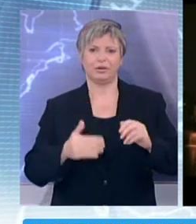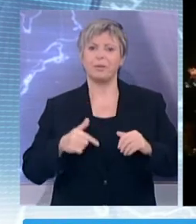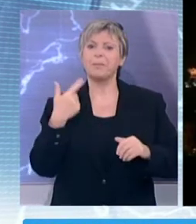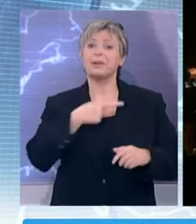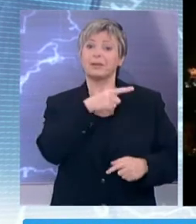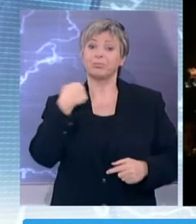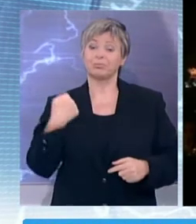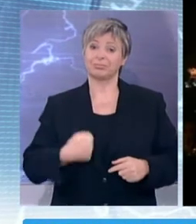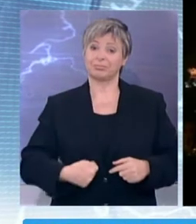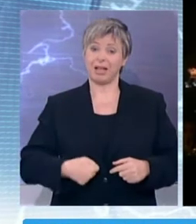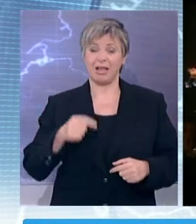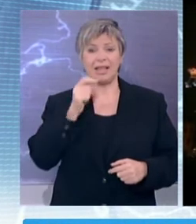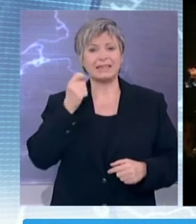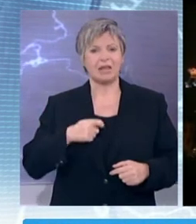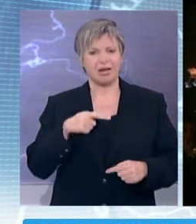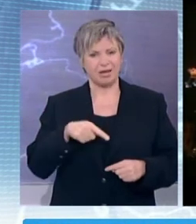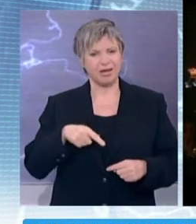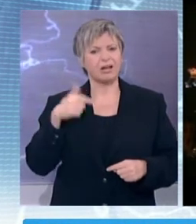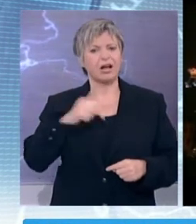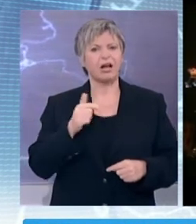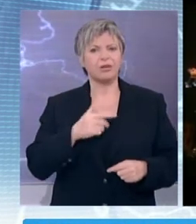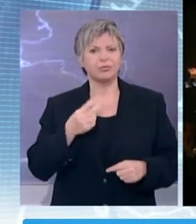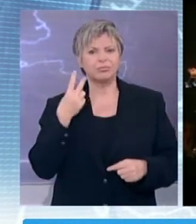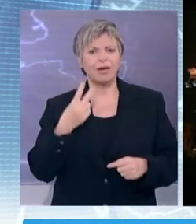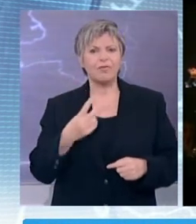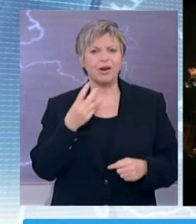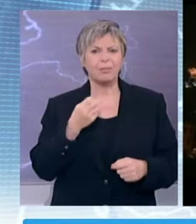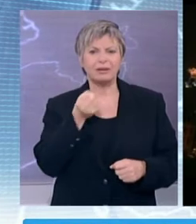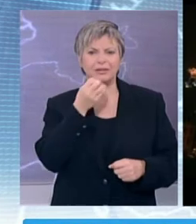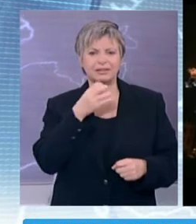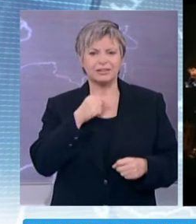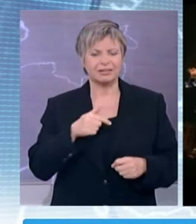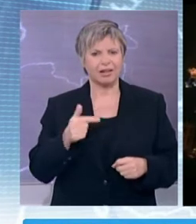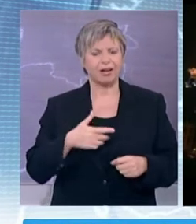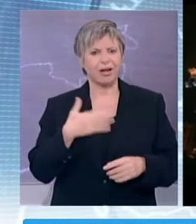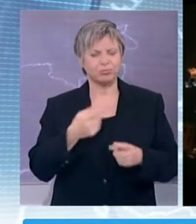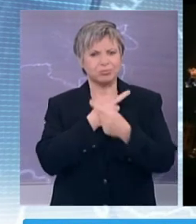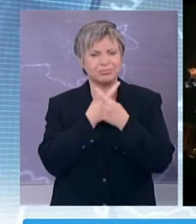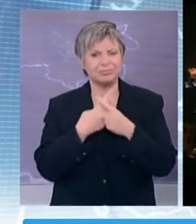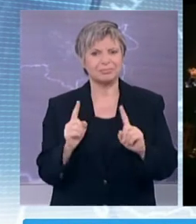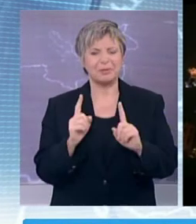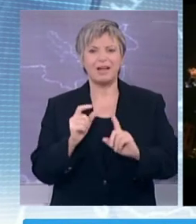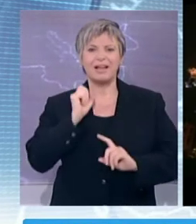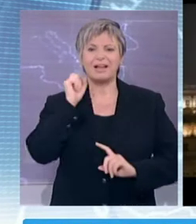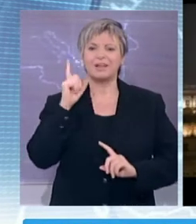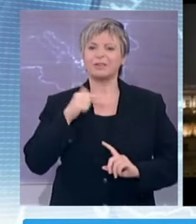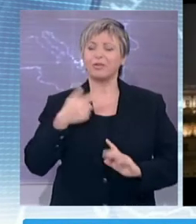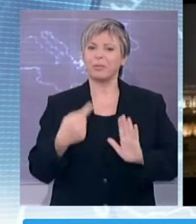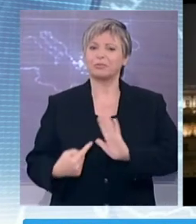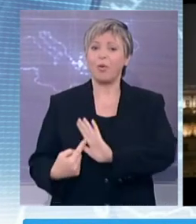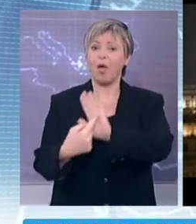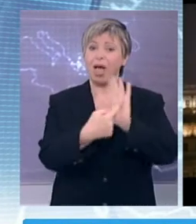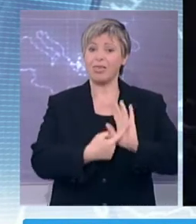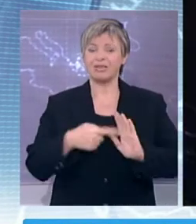Μεγκαλικών, ξάφνιασε καθώς το εορταστικό πρόγραμμα της Αγκάης επικεντρώθηκε στην τεχνολογία με ένα εντυπωσιακό σοου που ανέδειξε το δυναμισμό της